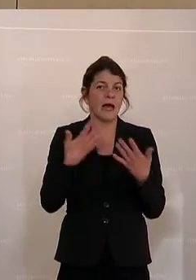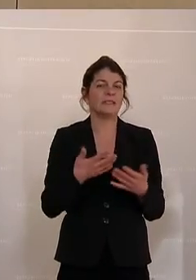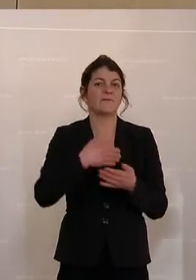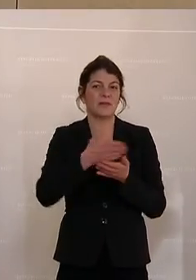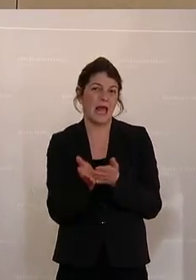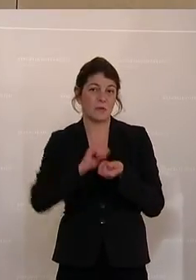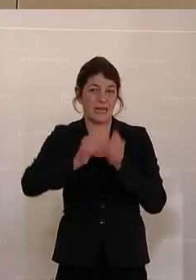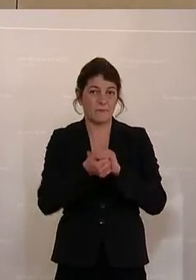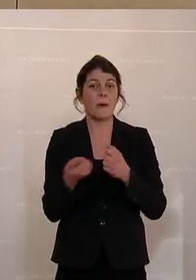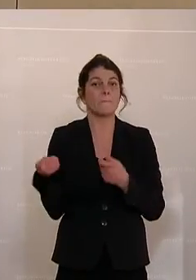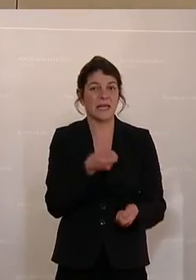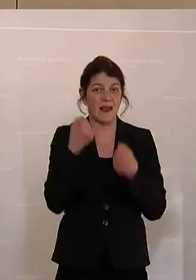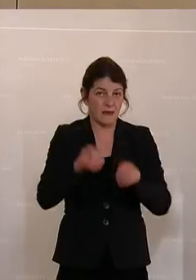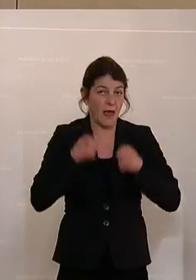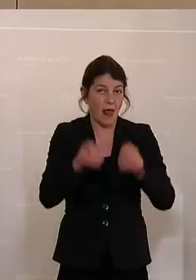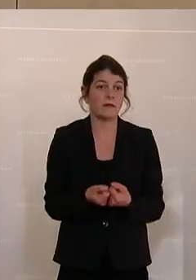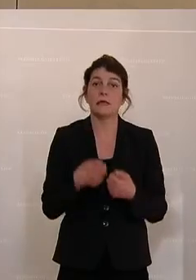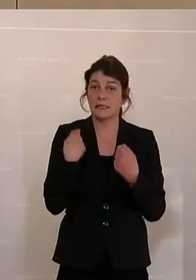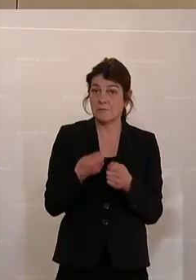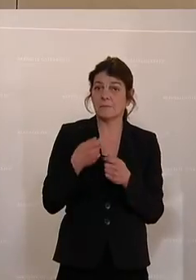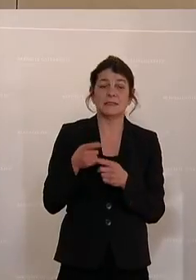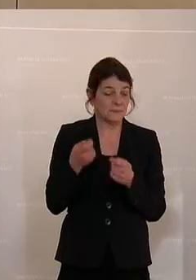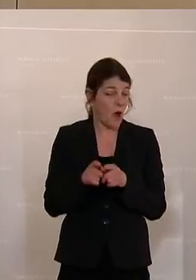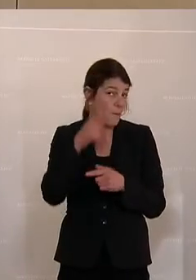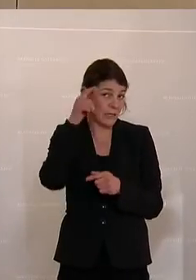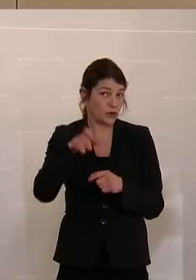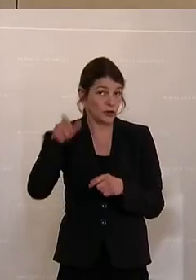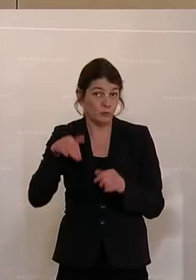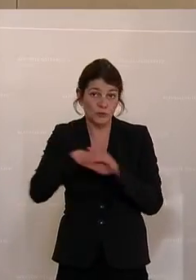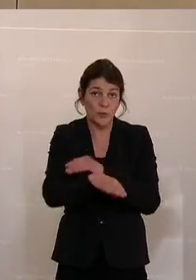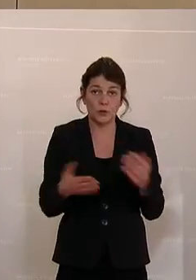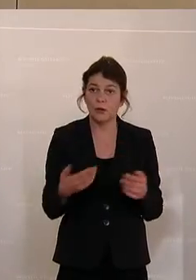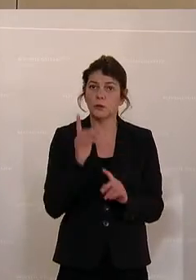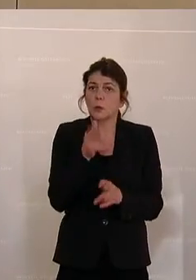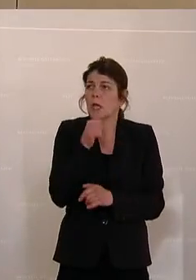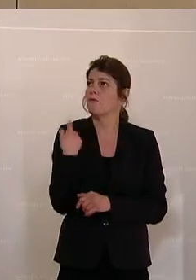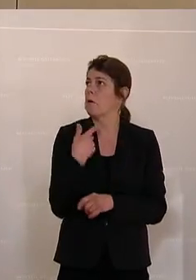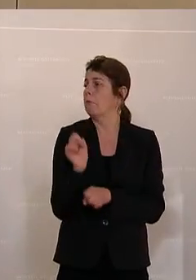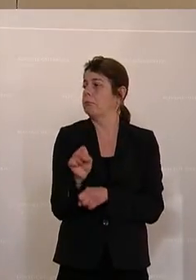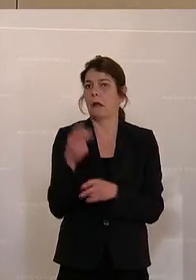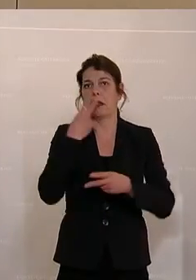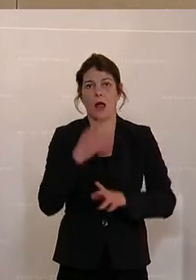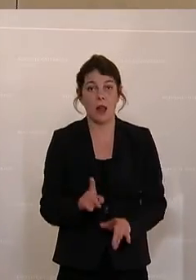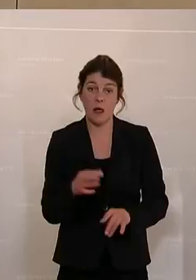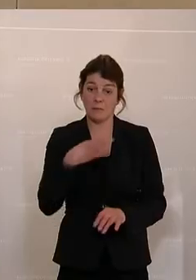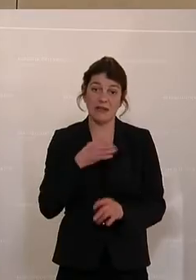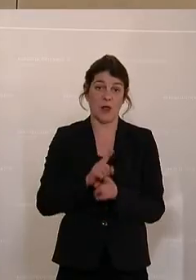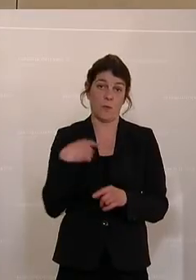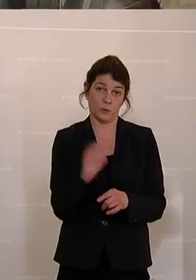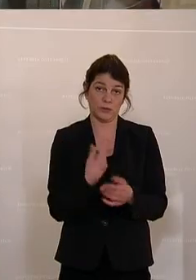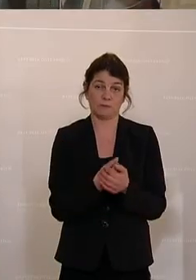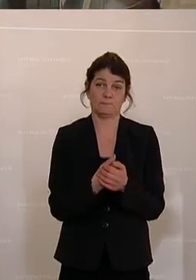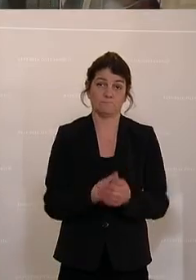das führt auch zu Gewalt, das führt auch dazu, dass Menschen flüchten müssen. Das kann uns nicht egal sein. Das betrifft auch uns.